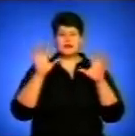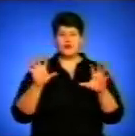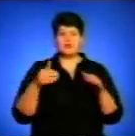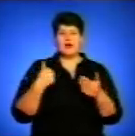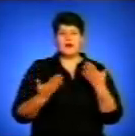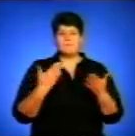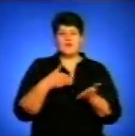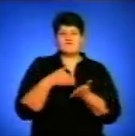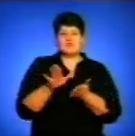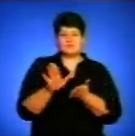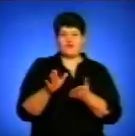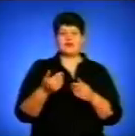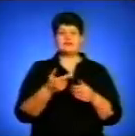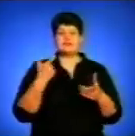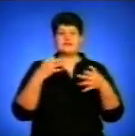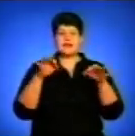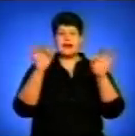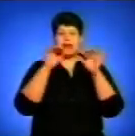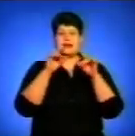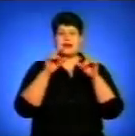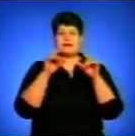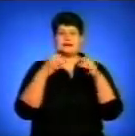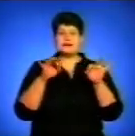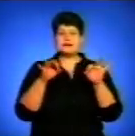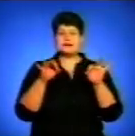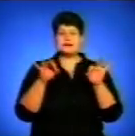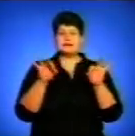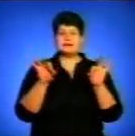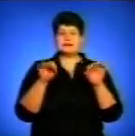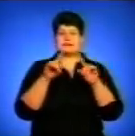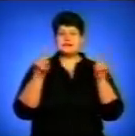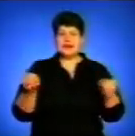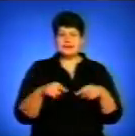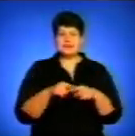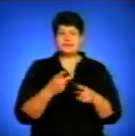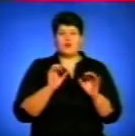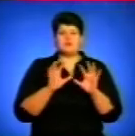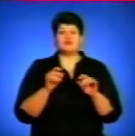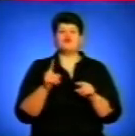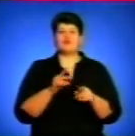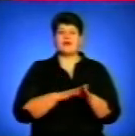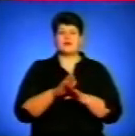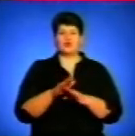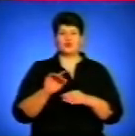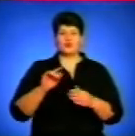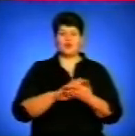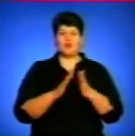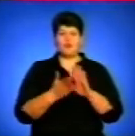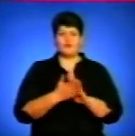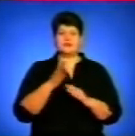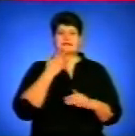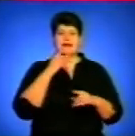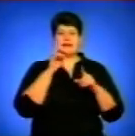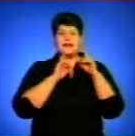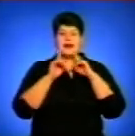ліцензії, або пояснити мотивовану, чому ці умови не виконуються. Тому Нацрада з питань телебачення і